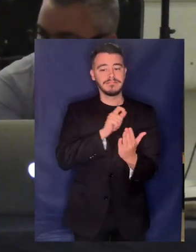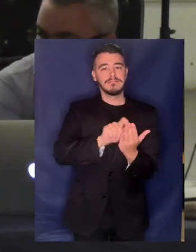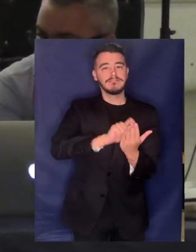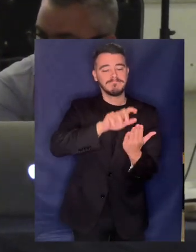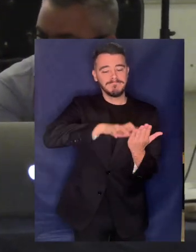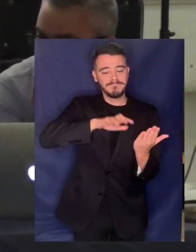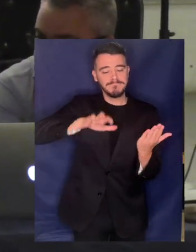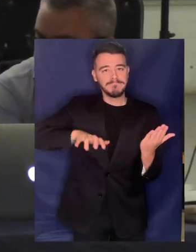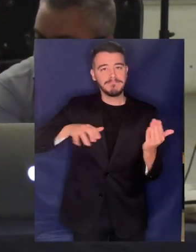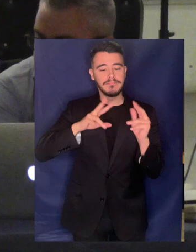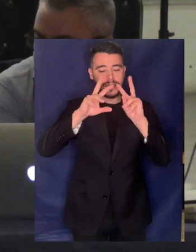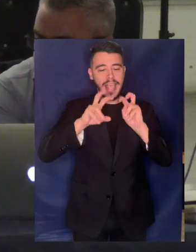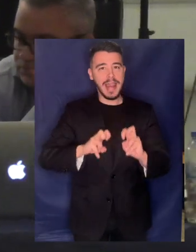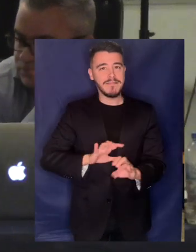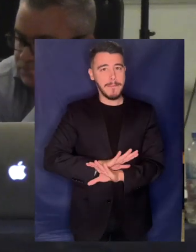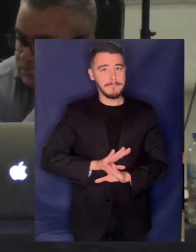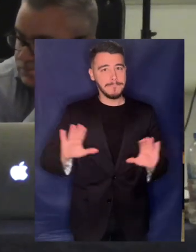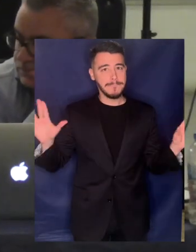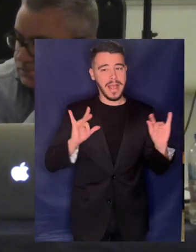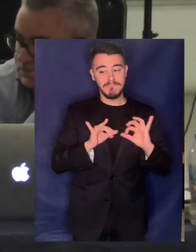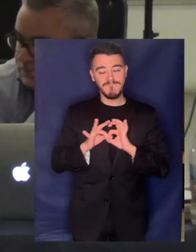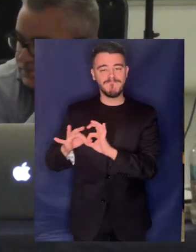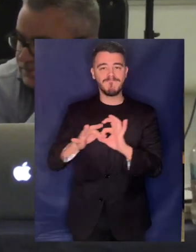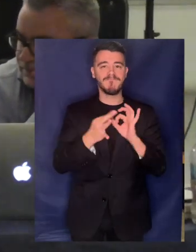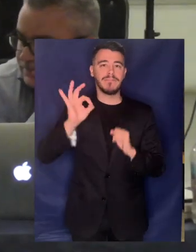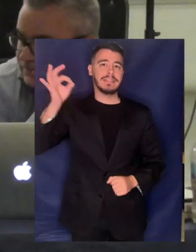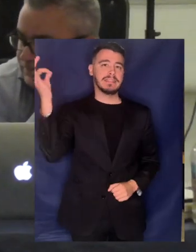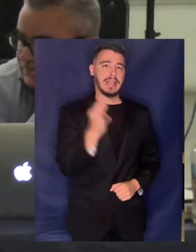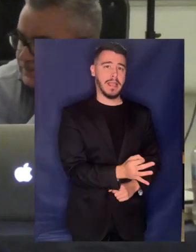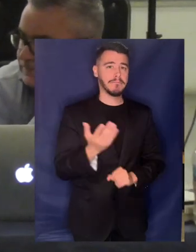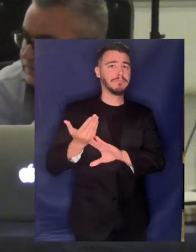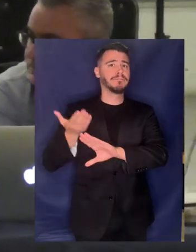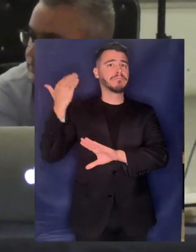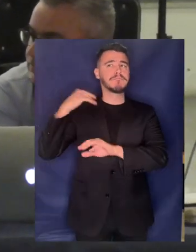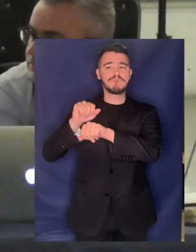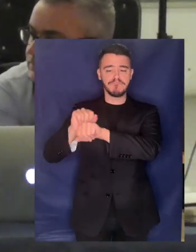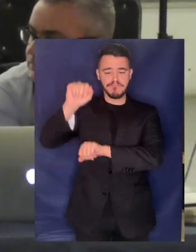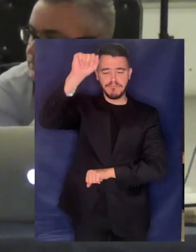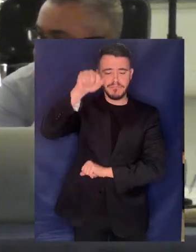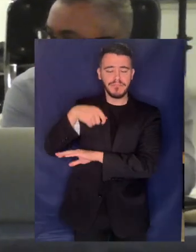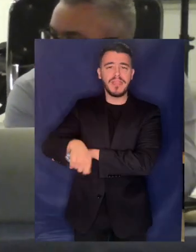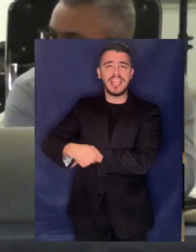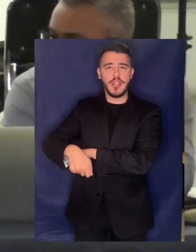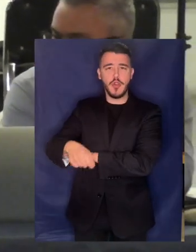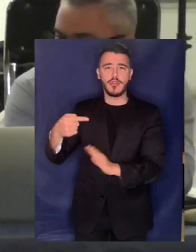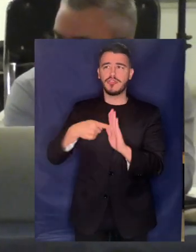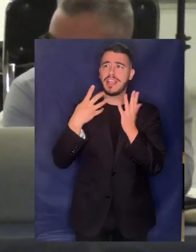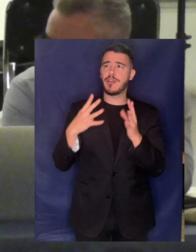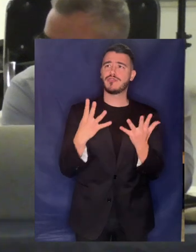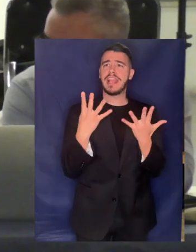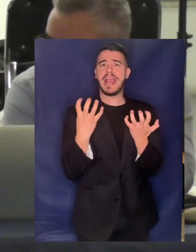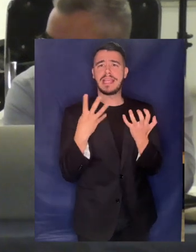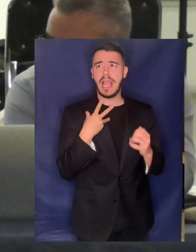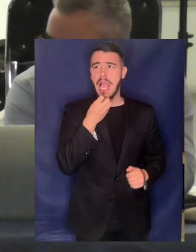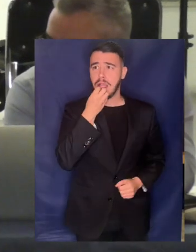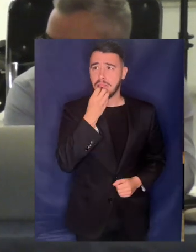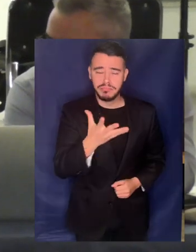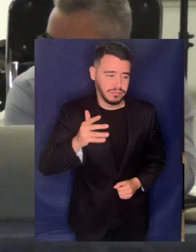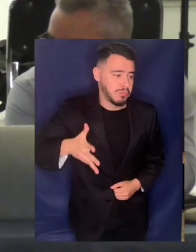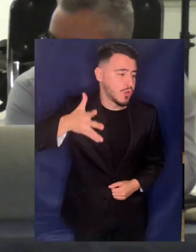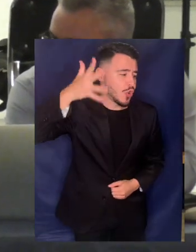για την άψογη συνεργασία Λοιπόν, εγώ όταν έγινα δικηγόρος εκεί στις αρχές του 1990 και τώρα προδίδω και την ηλικία μου